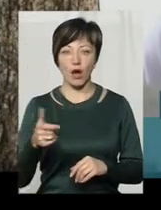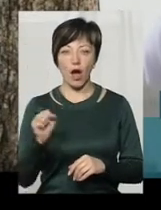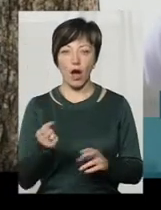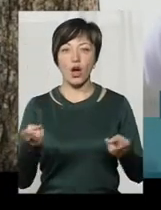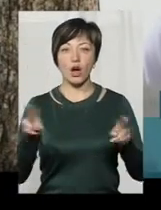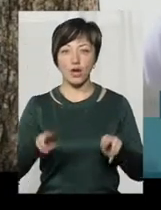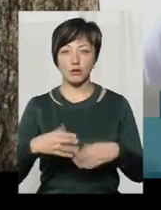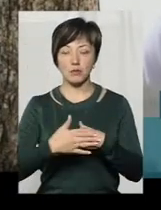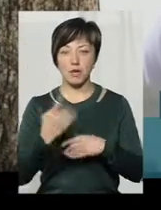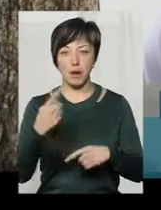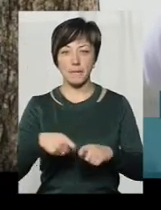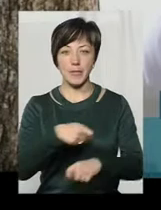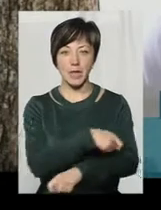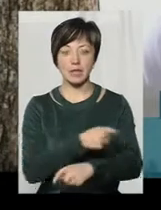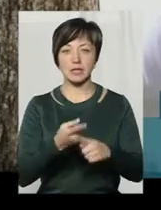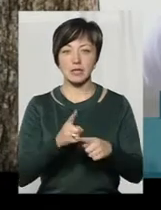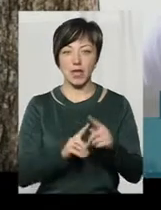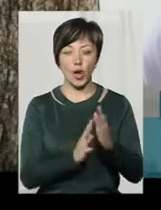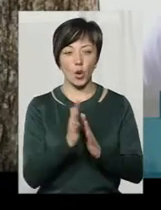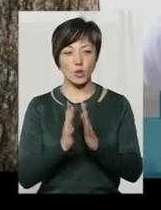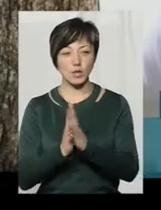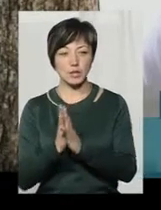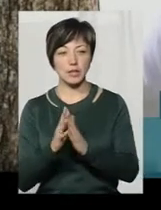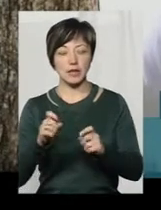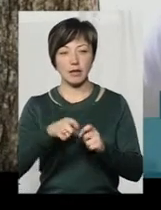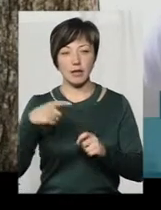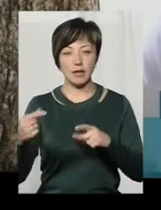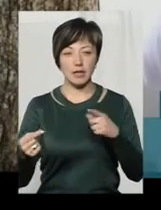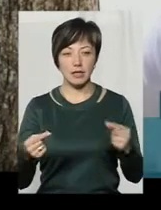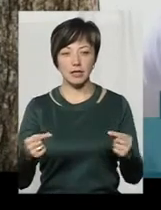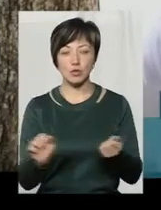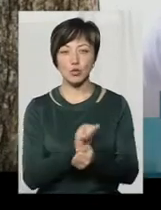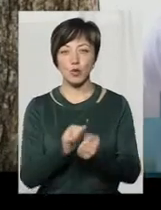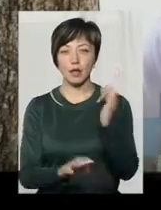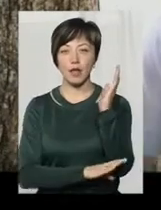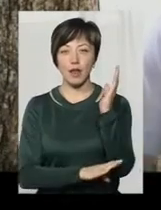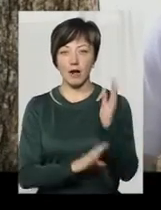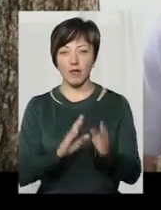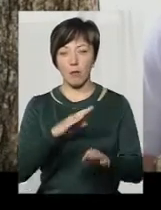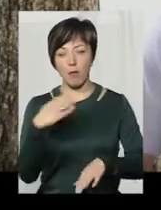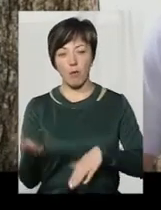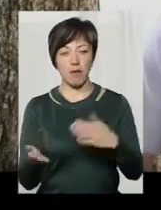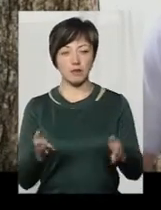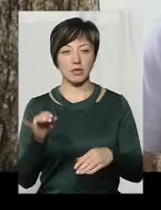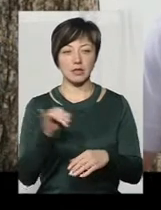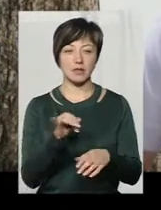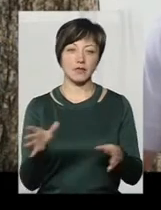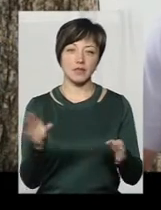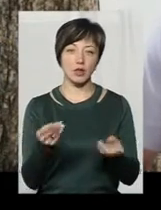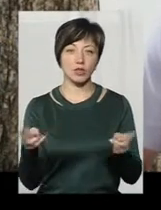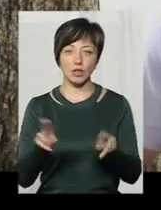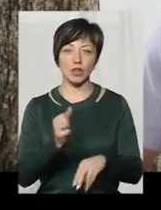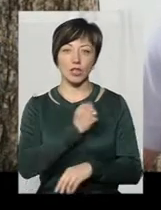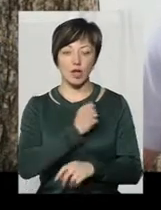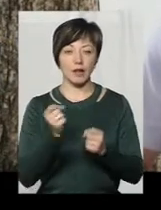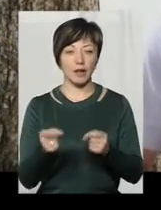решта десь біля метра – це рослинність, листя, сухі дерева, які попадали, і все остальне, що, на